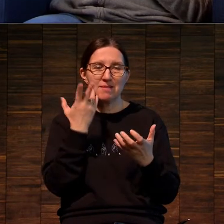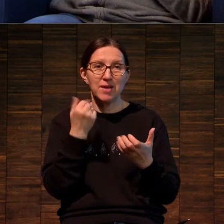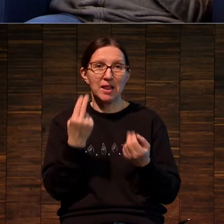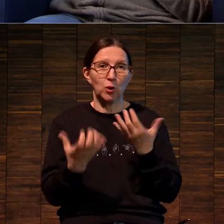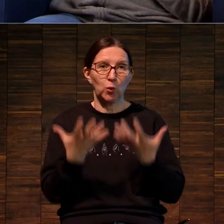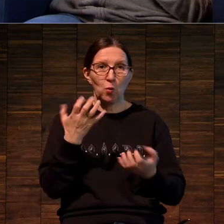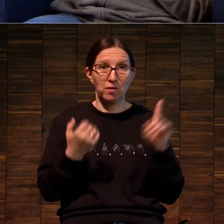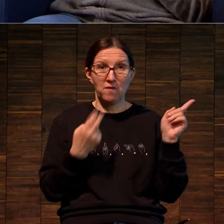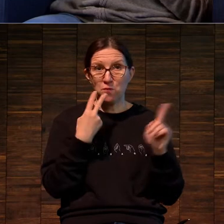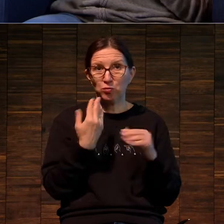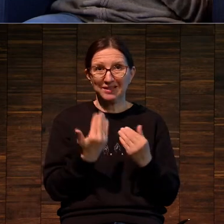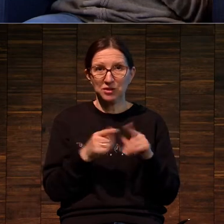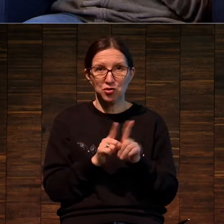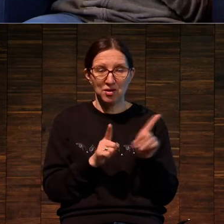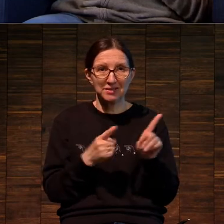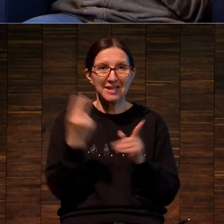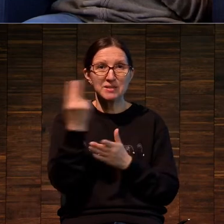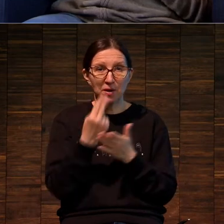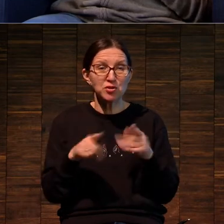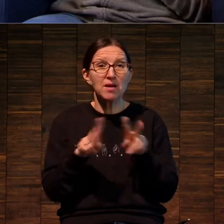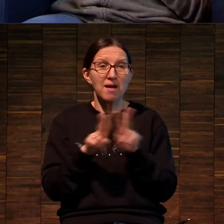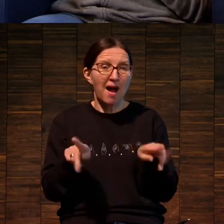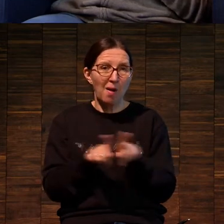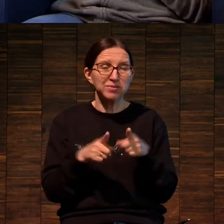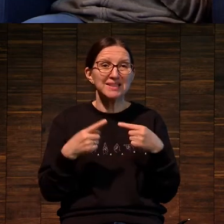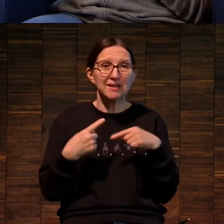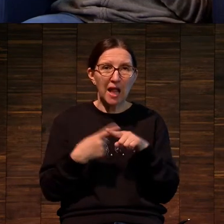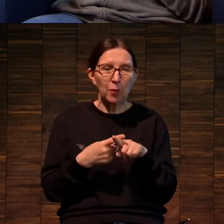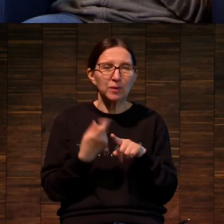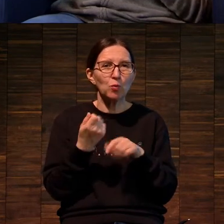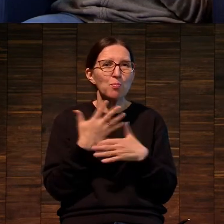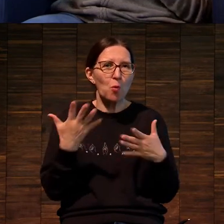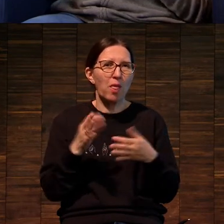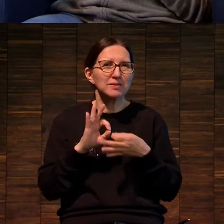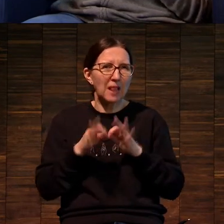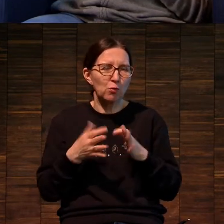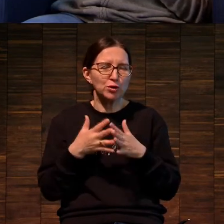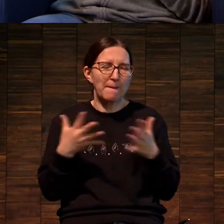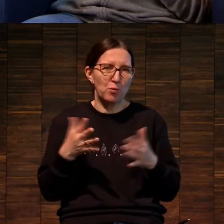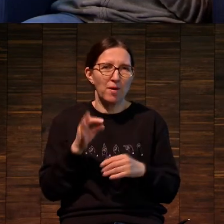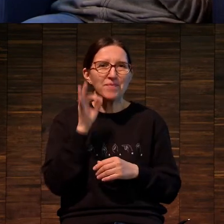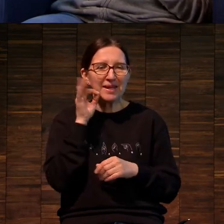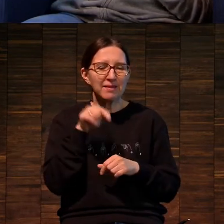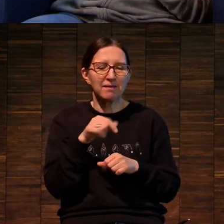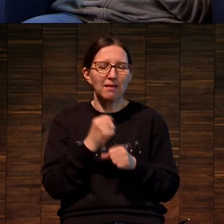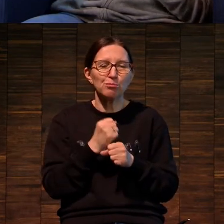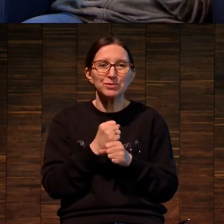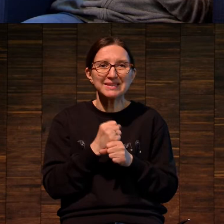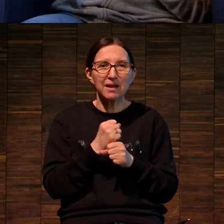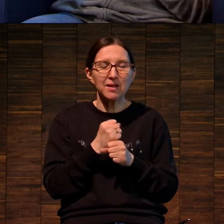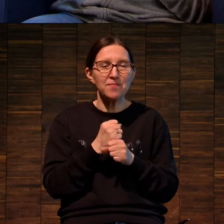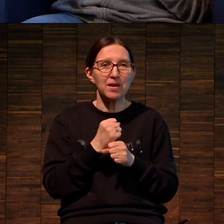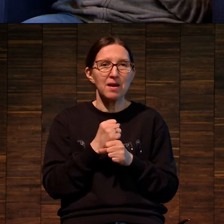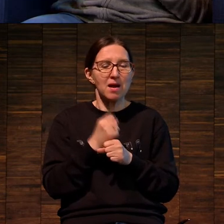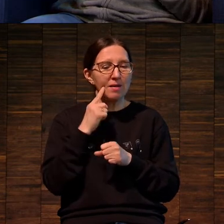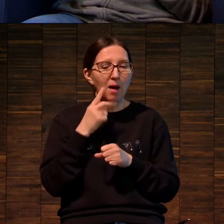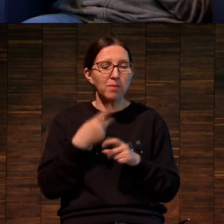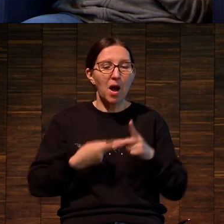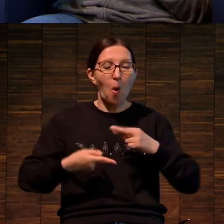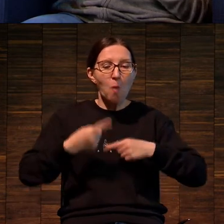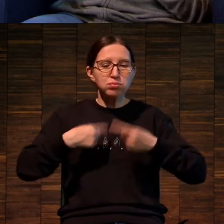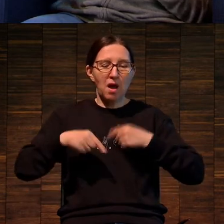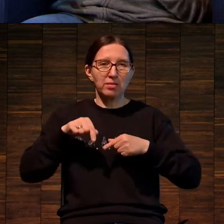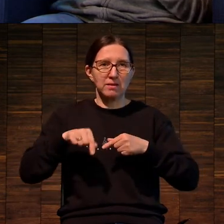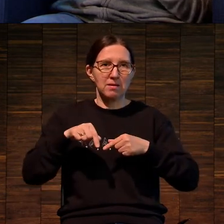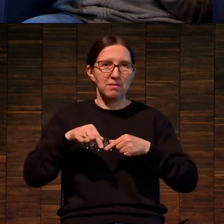Вот в данном случае это такая технология, немножко более хитрая, там сделана в обратную сторону, то